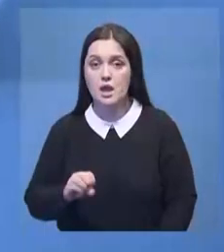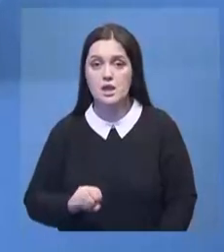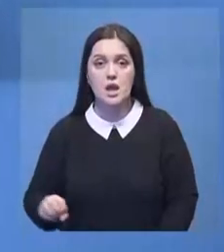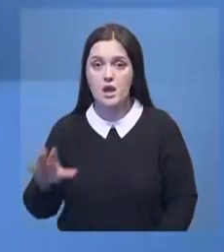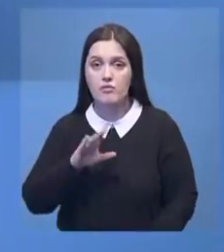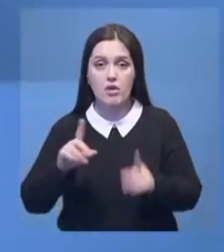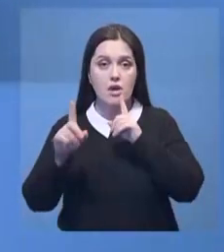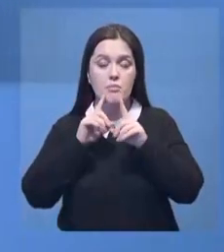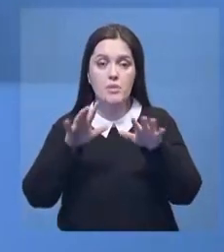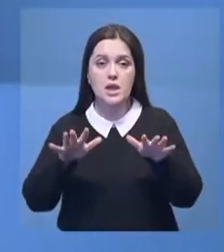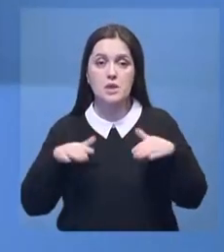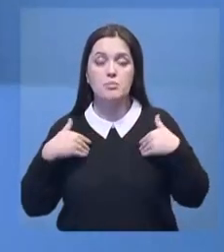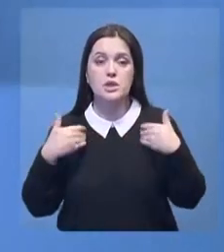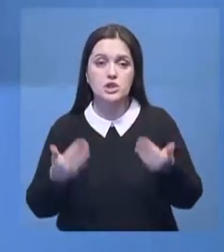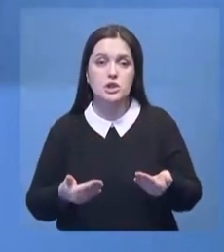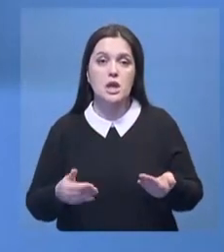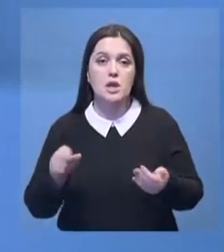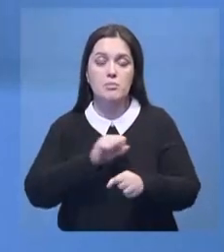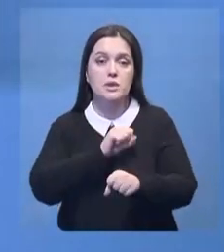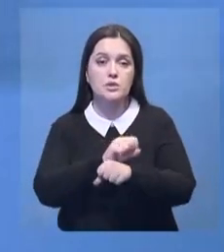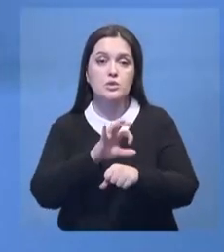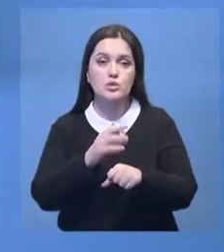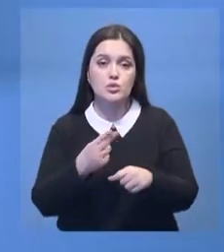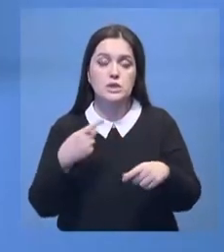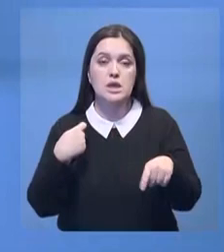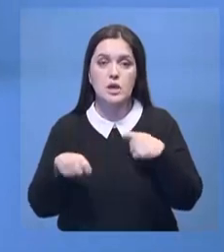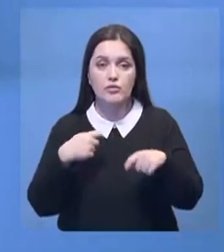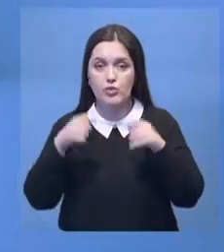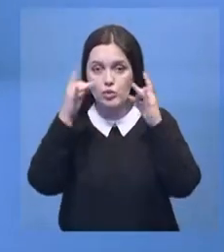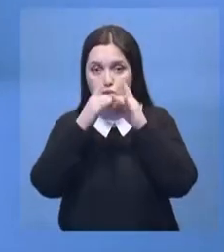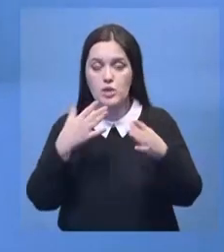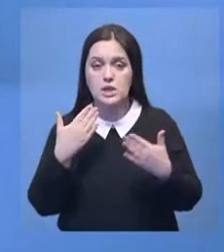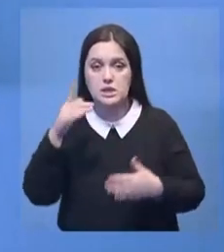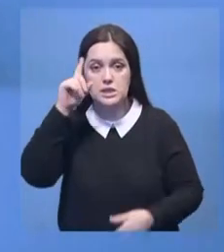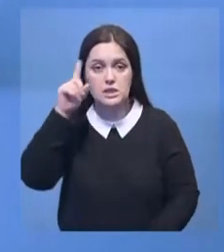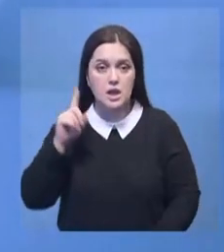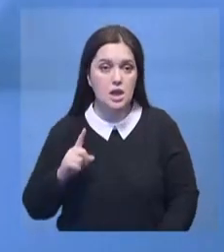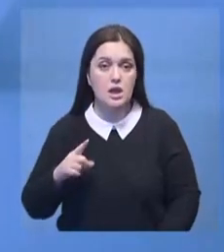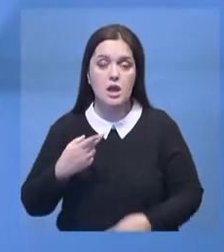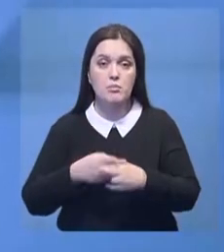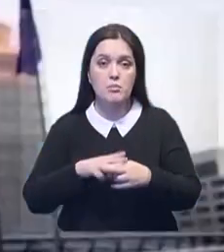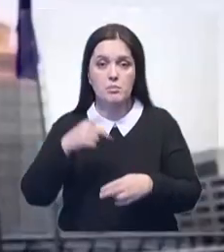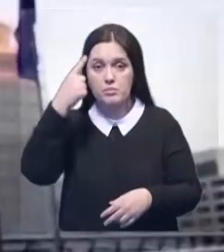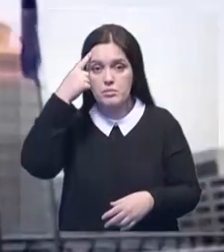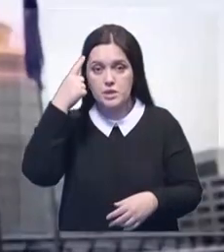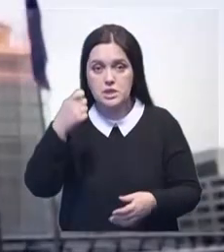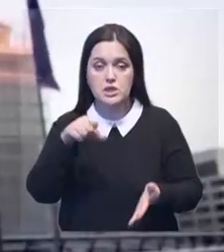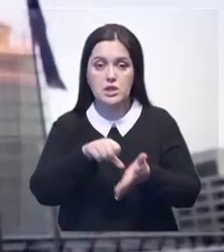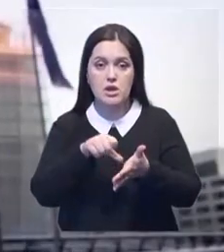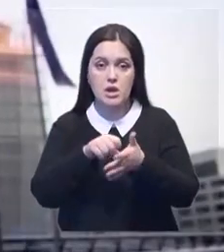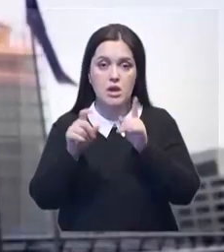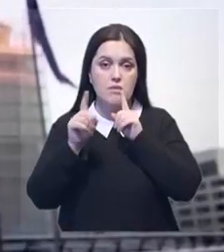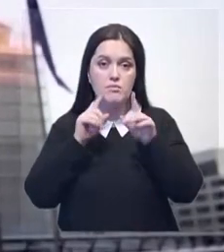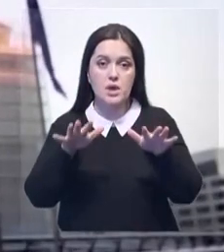Европарламент предложил Евросоюзу приостановить социальные, торговые и культурные отношения с Израилем. С этим призывом выступил один из